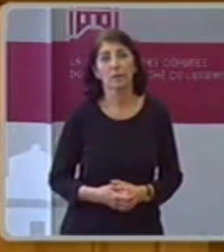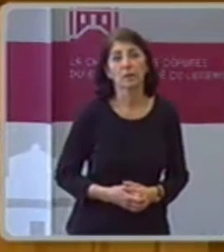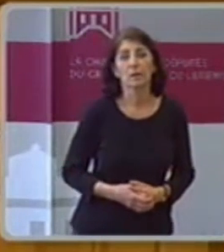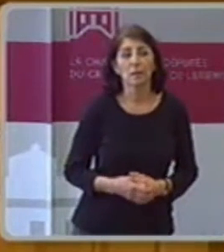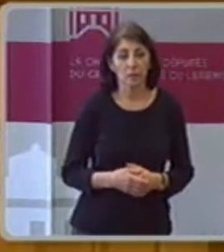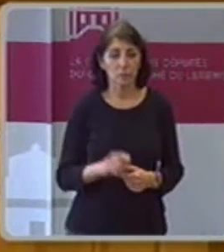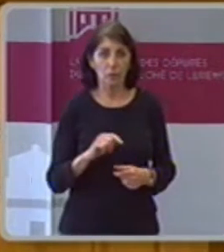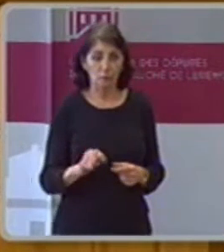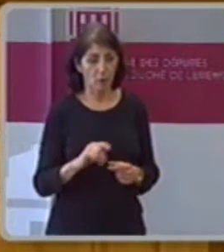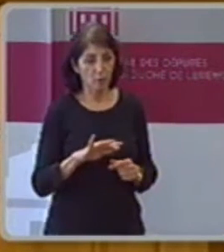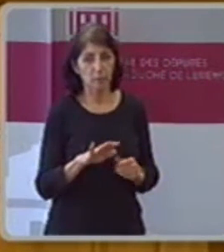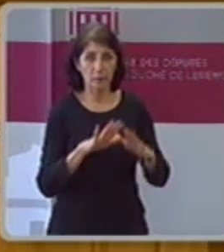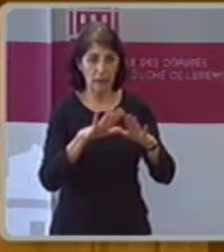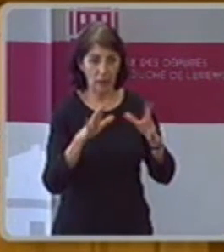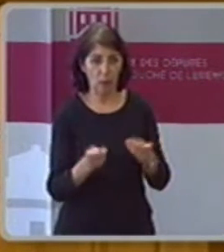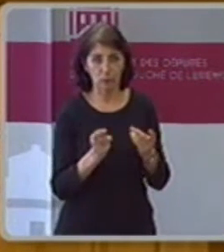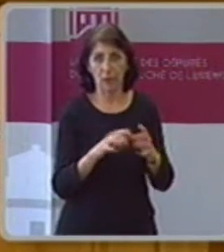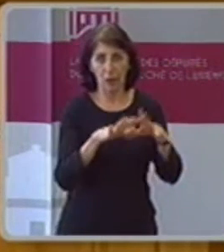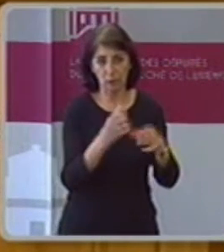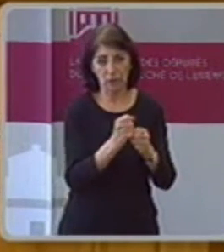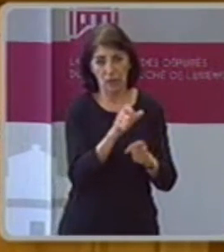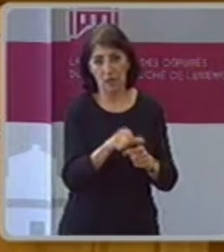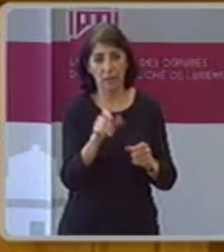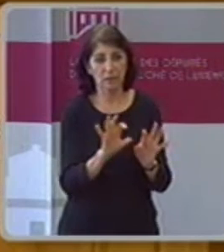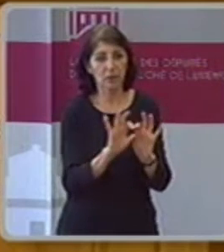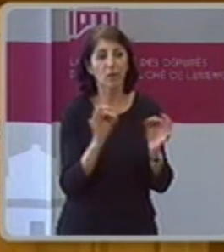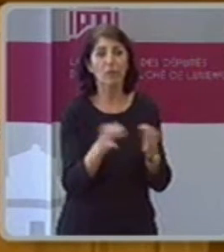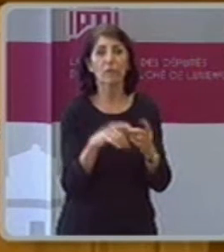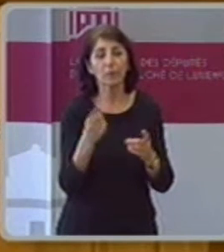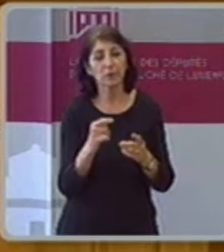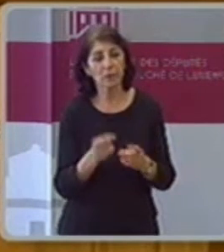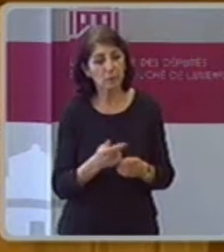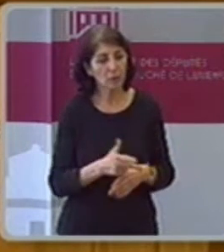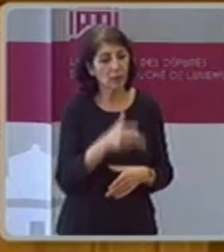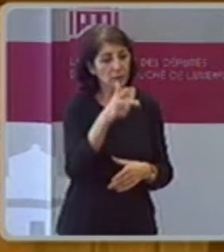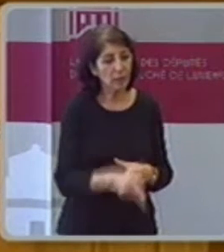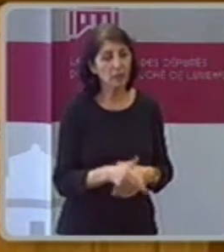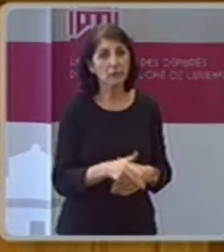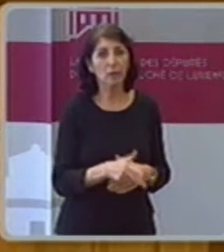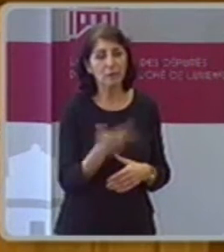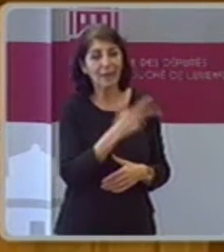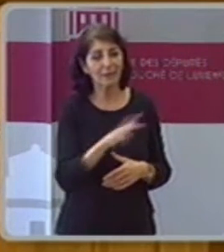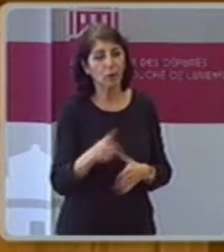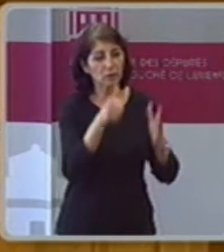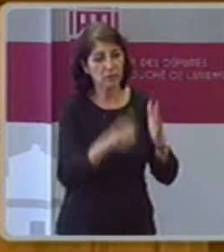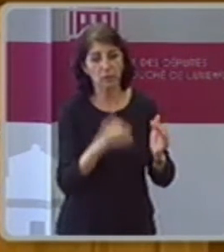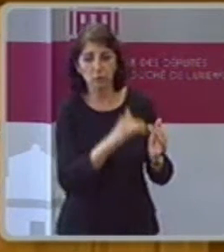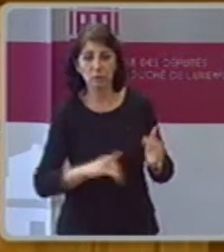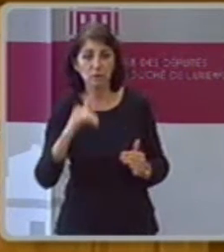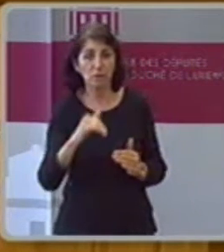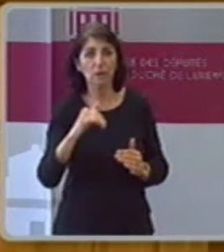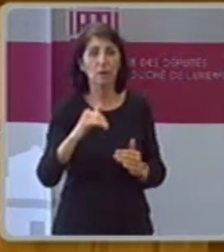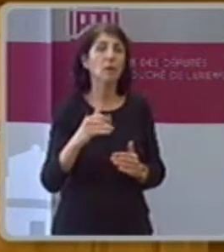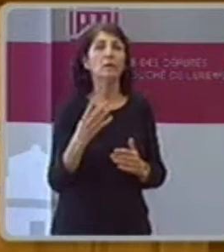nach dort. Kollegen, allein den Herr Giberien hört vor, der Wanderer im Freund zu stellen, nun könnte er das hier noch auch bei den Antworten von der Regierung machen.